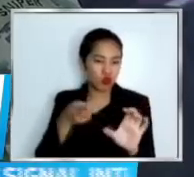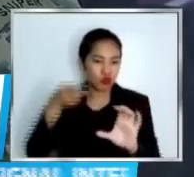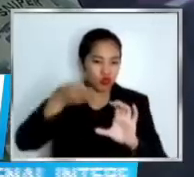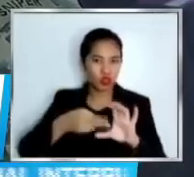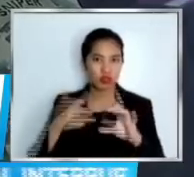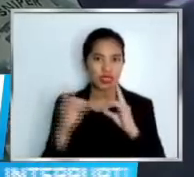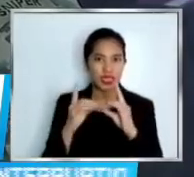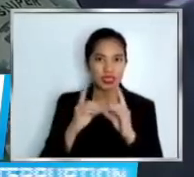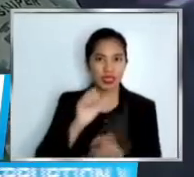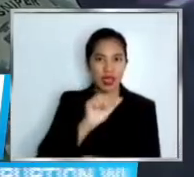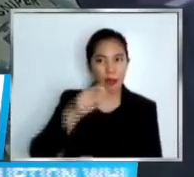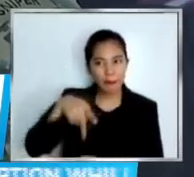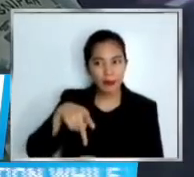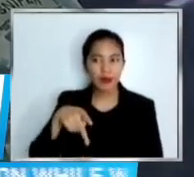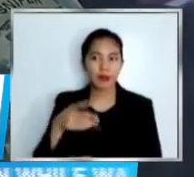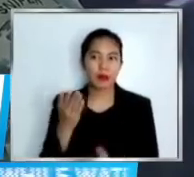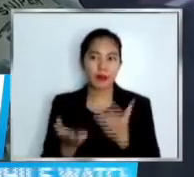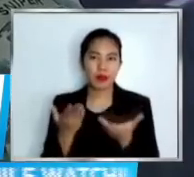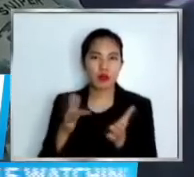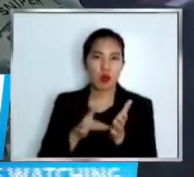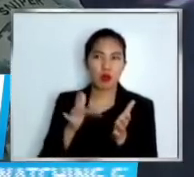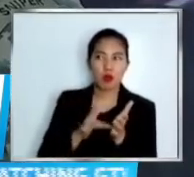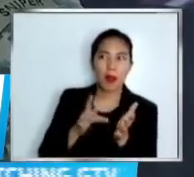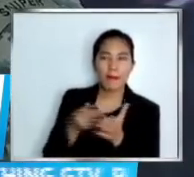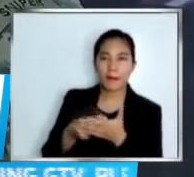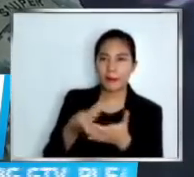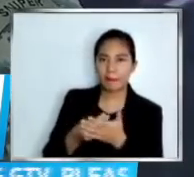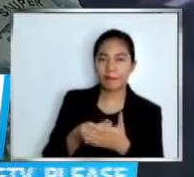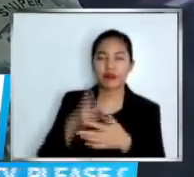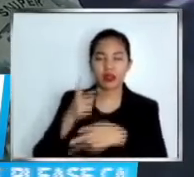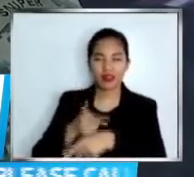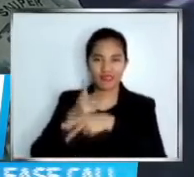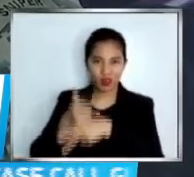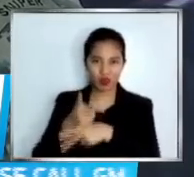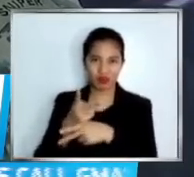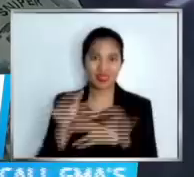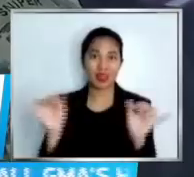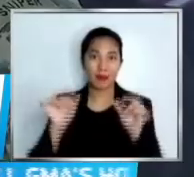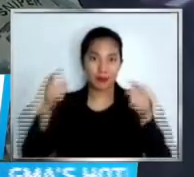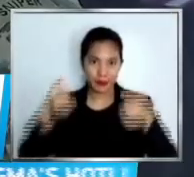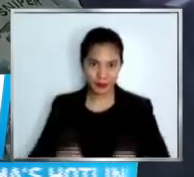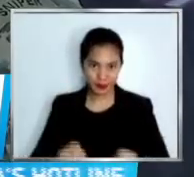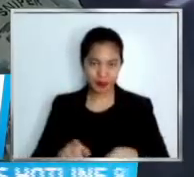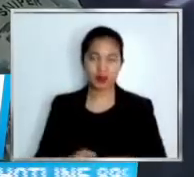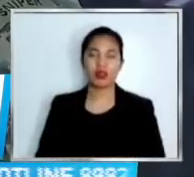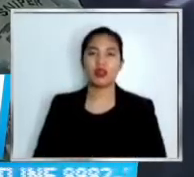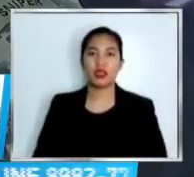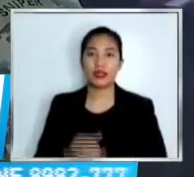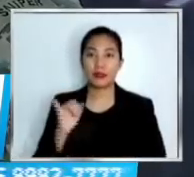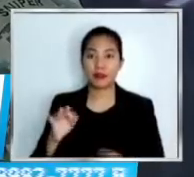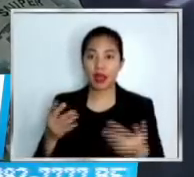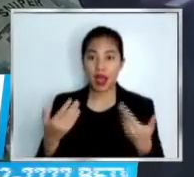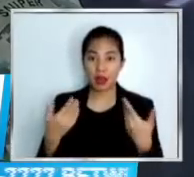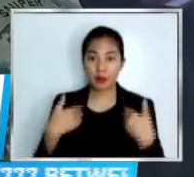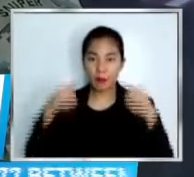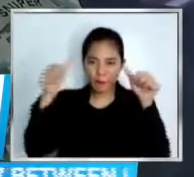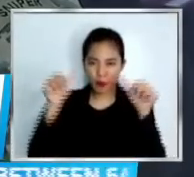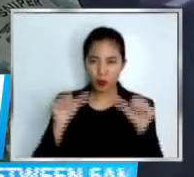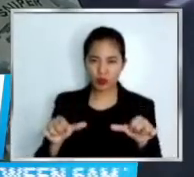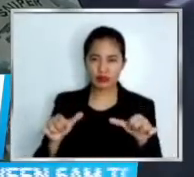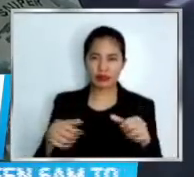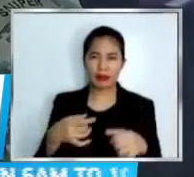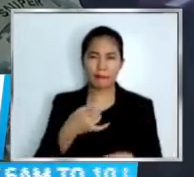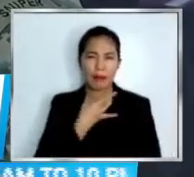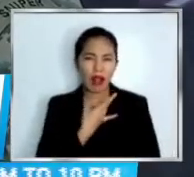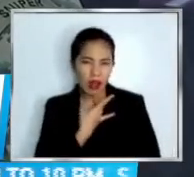ito para magkaroon ng biktima. Kaya tulad ng nangyari, kasi kung nagpo-post kayo ng mga malalaswa o kung mayroong kayong ginawa, i